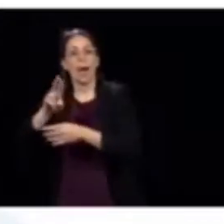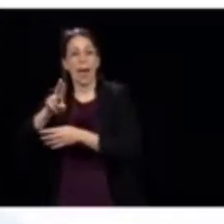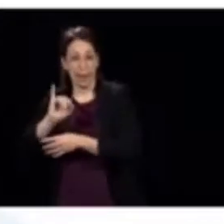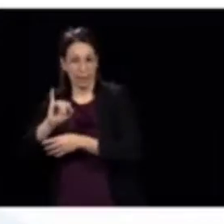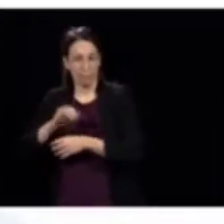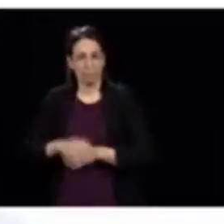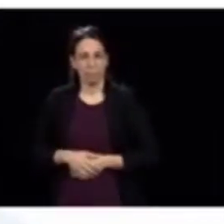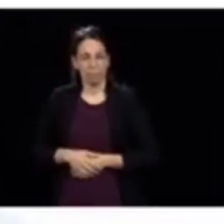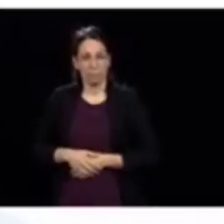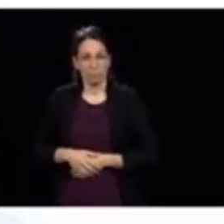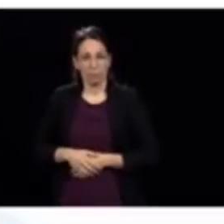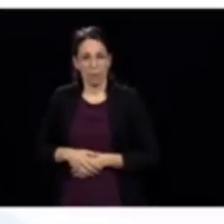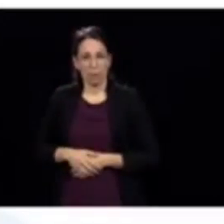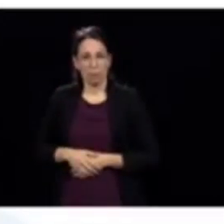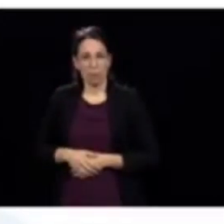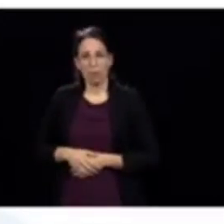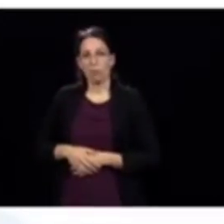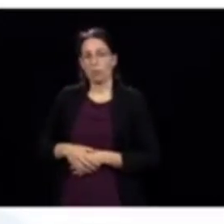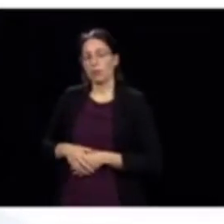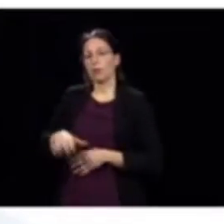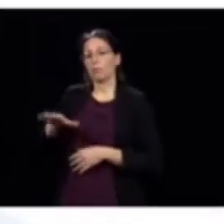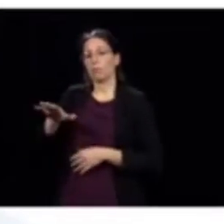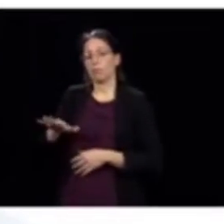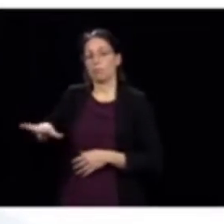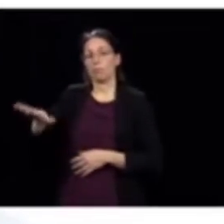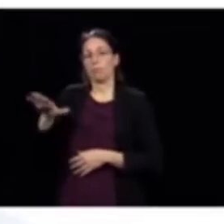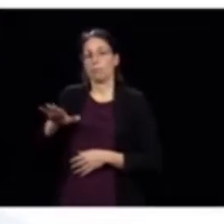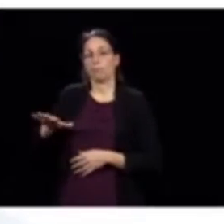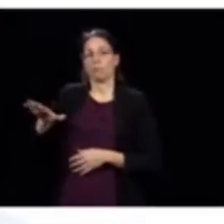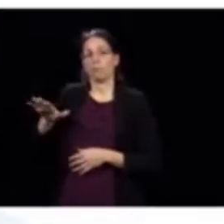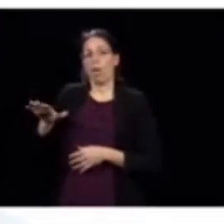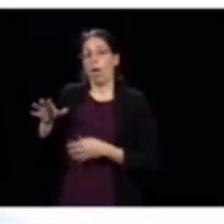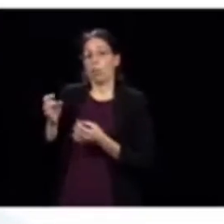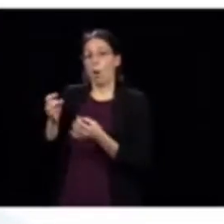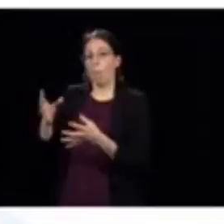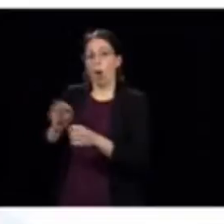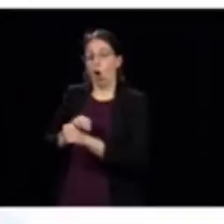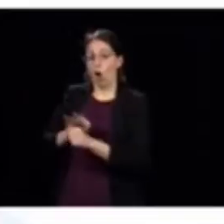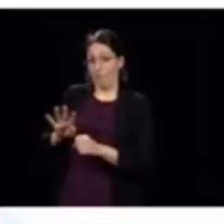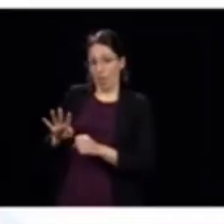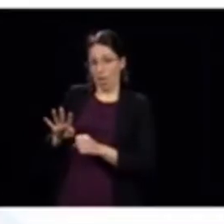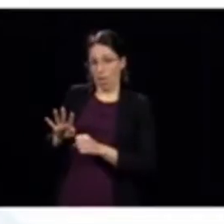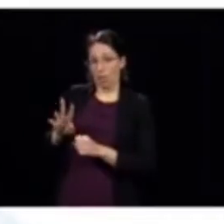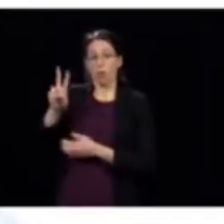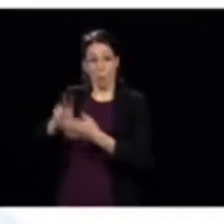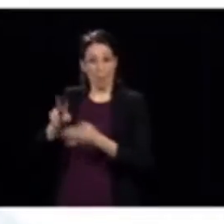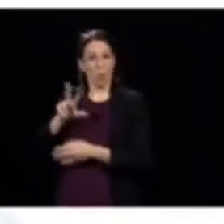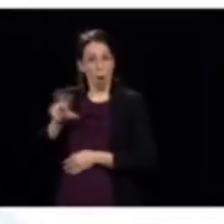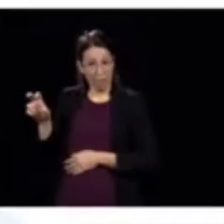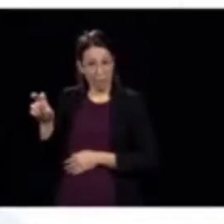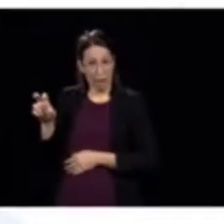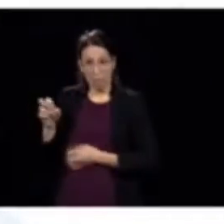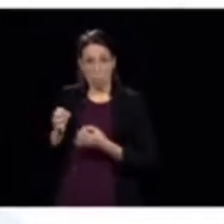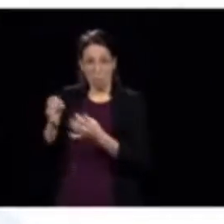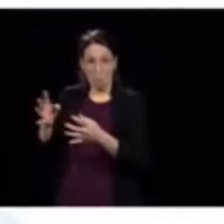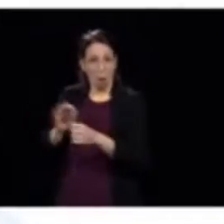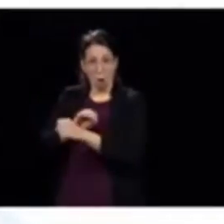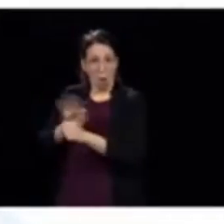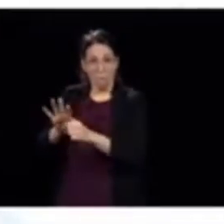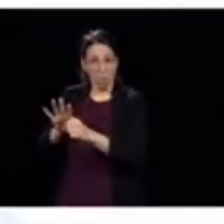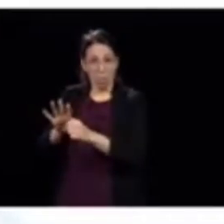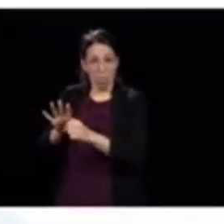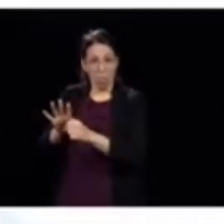2600 où il n a aucun cas de COVID-19. Donc, ça veut dire quand même 2300 sur